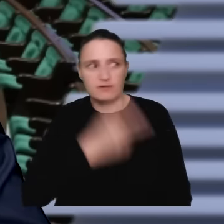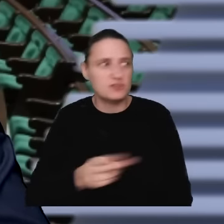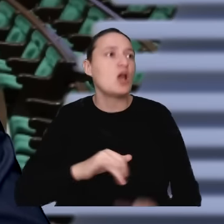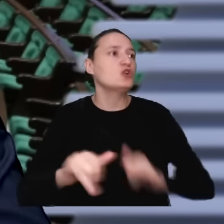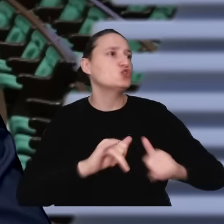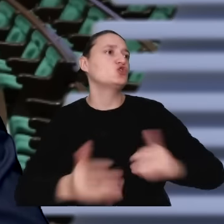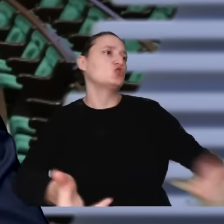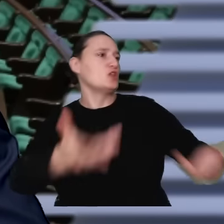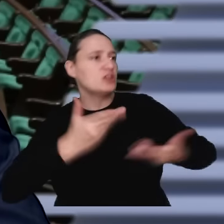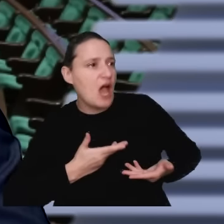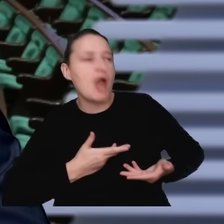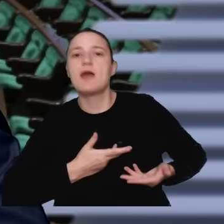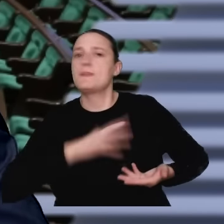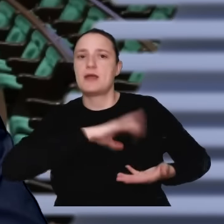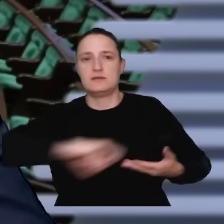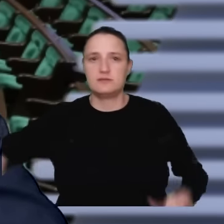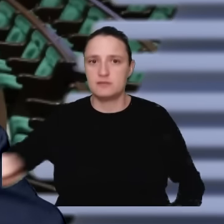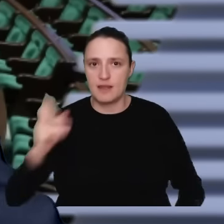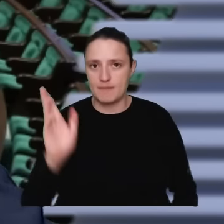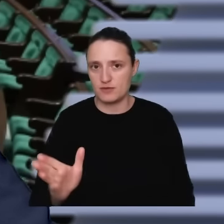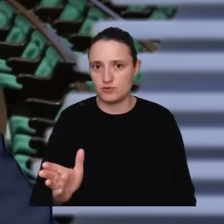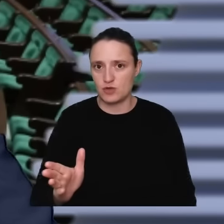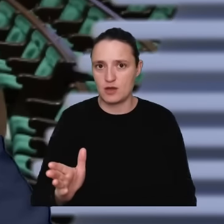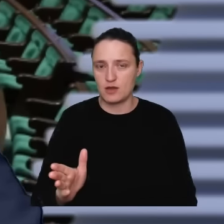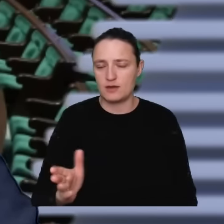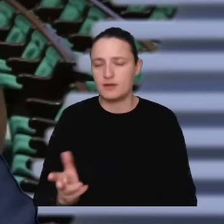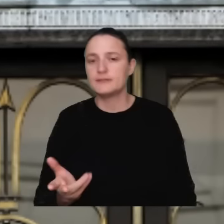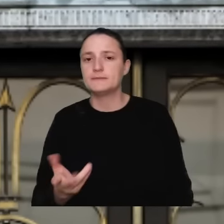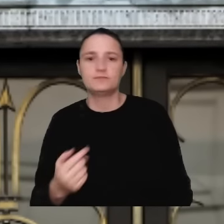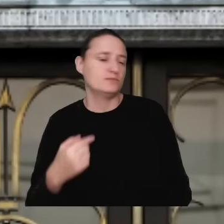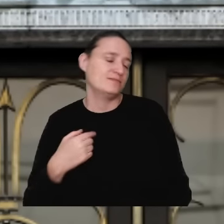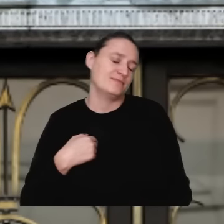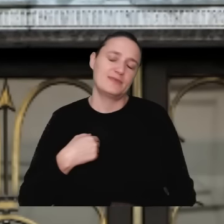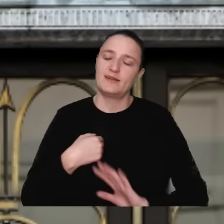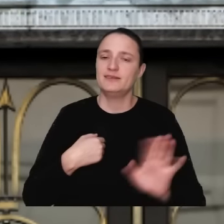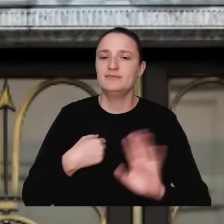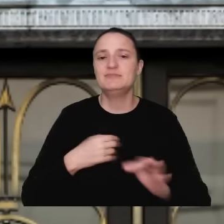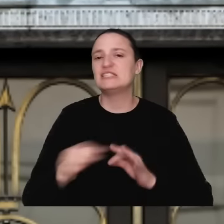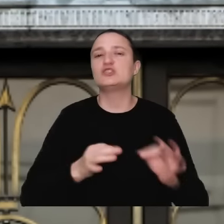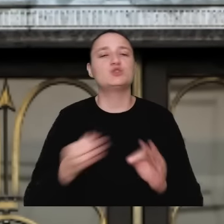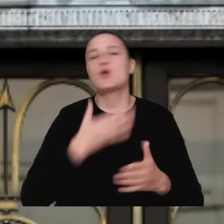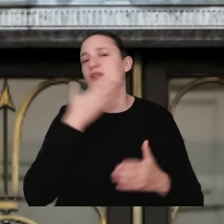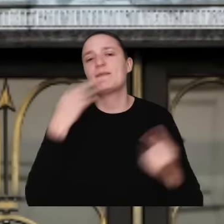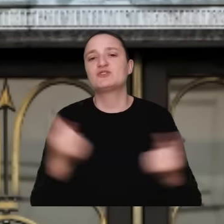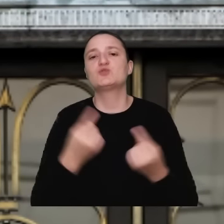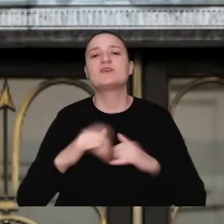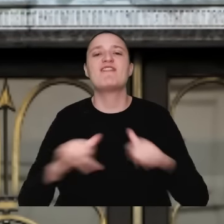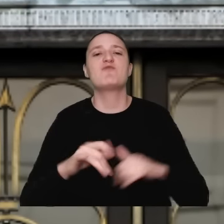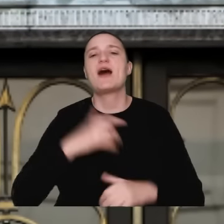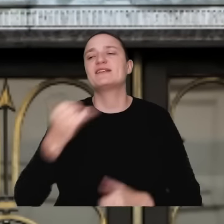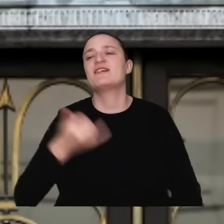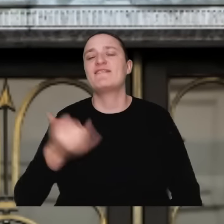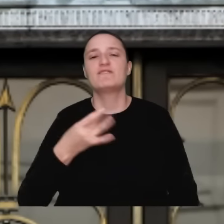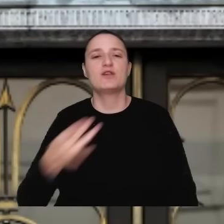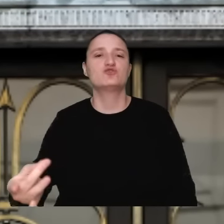raz na zawsze i nigdy jej nie stracą. Mam takie pytanie. Nigdy tak nie było w historii, nie ma tak w historii, żeby władza trwała wiecznie, prędzej